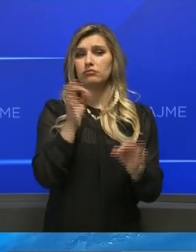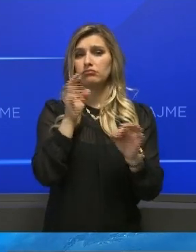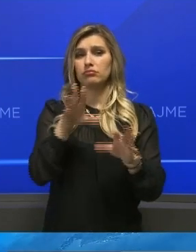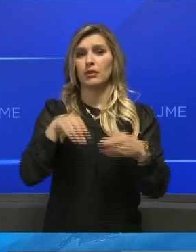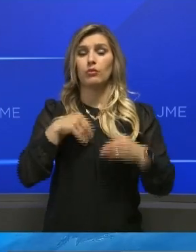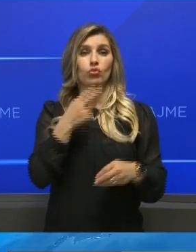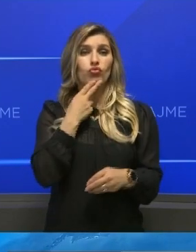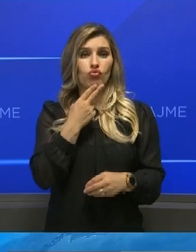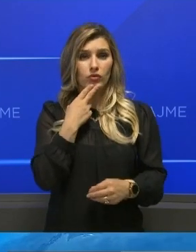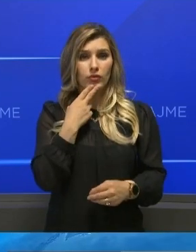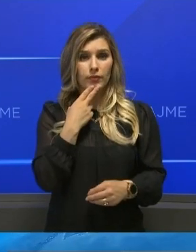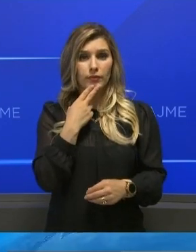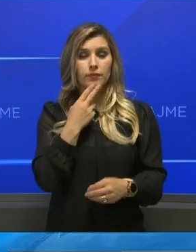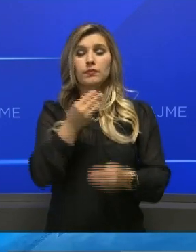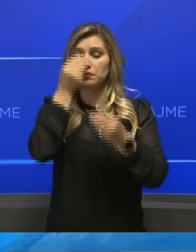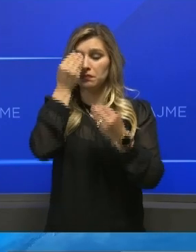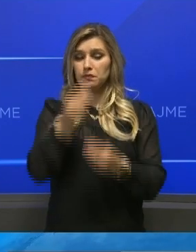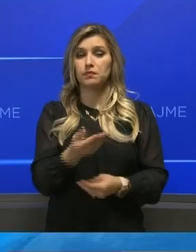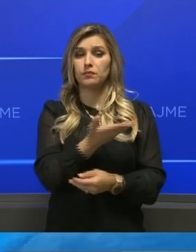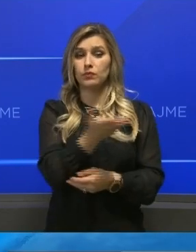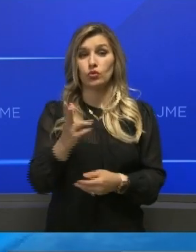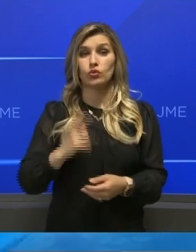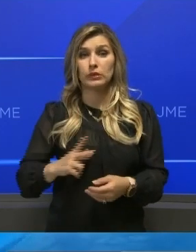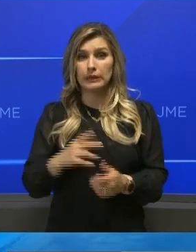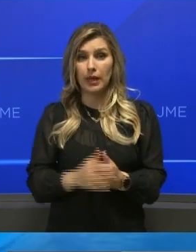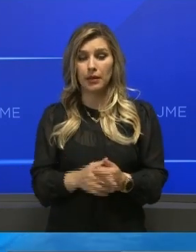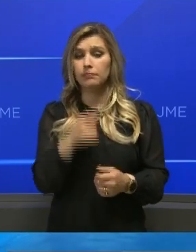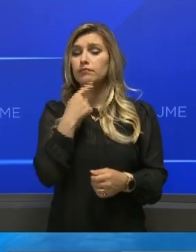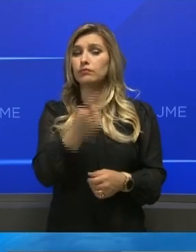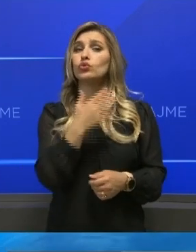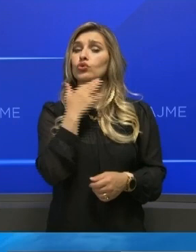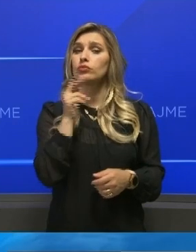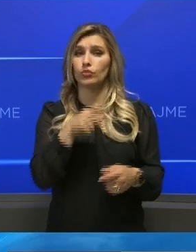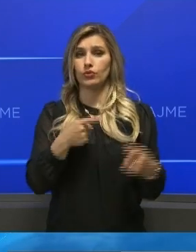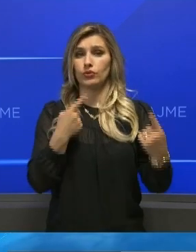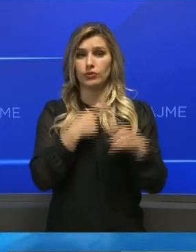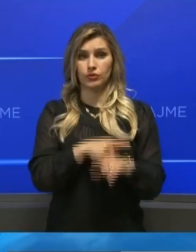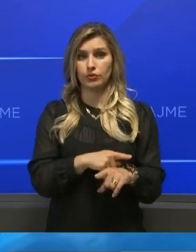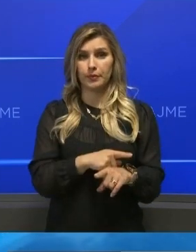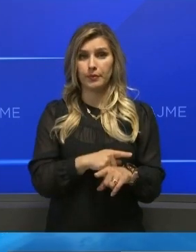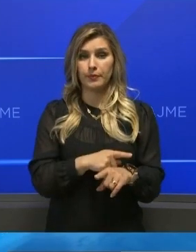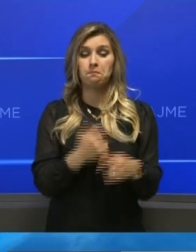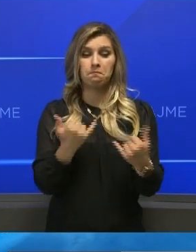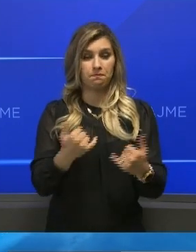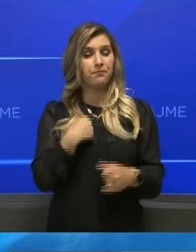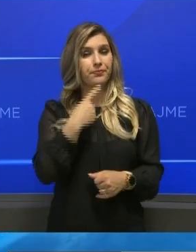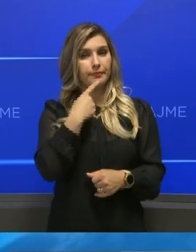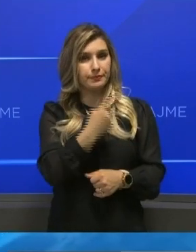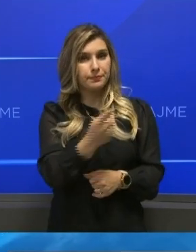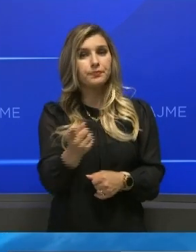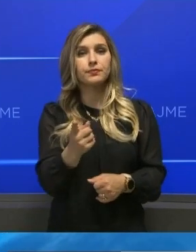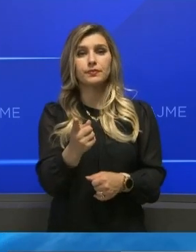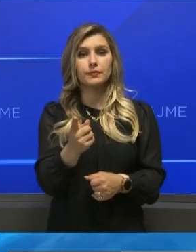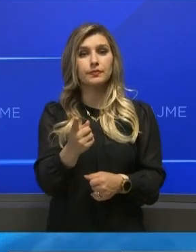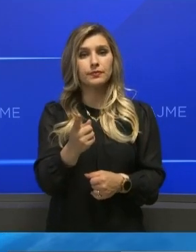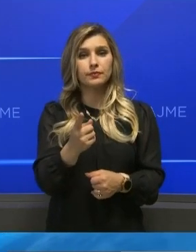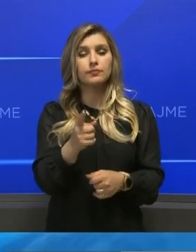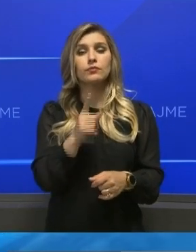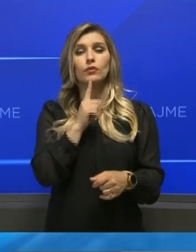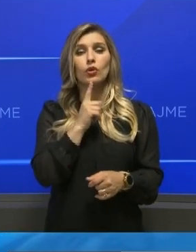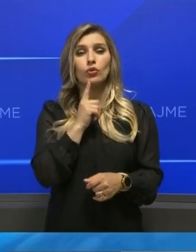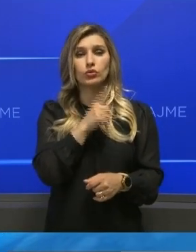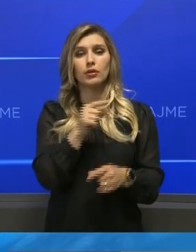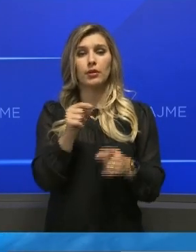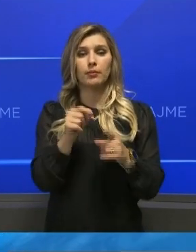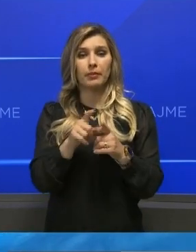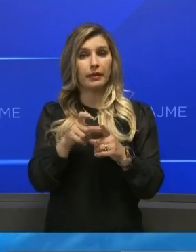ndëruar qështetarë, të ndëruar për fasuës medjave, kjo është për këshardje. Prandaj, dua vetëm që të siguroj që sot nëmën të Partisë